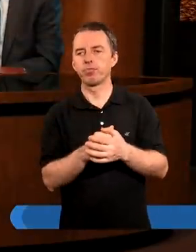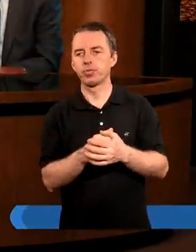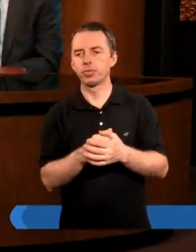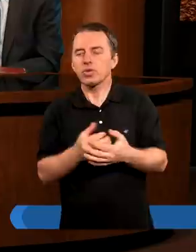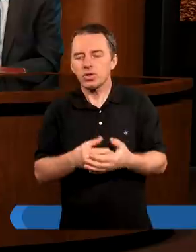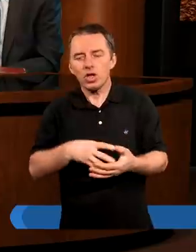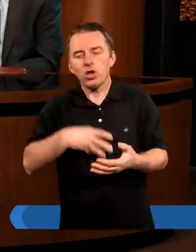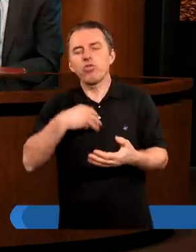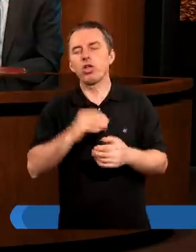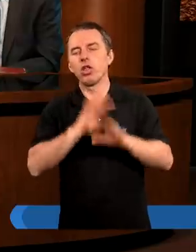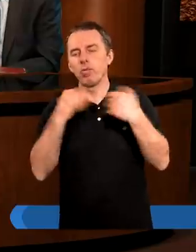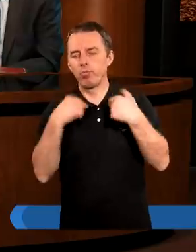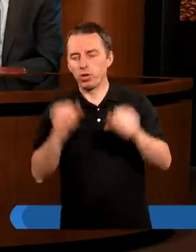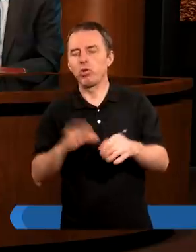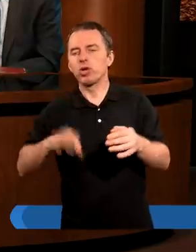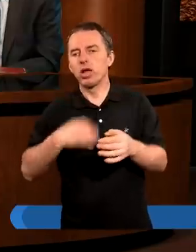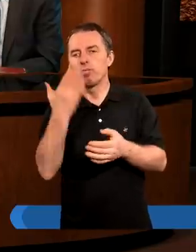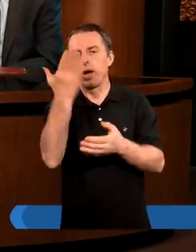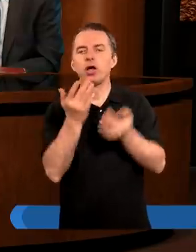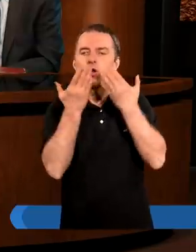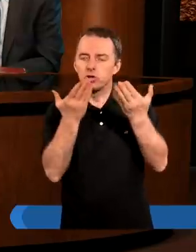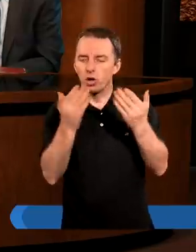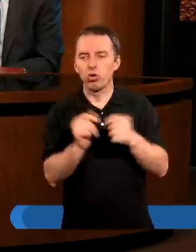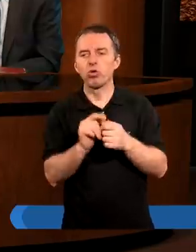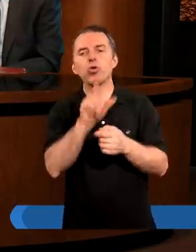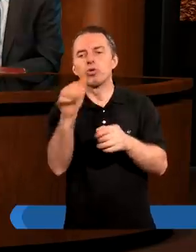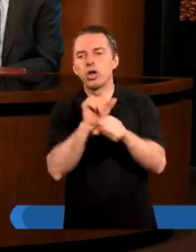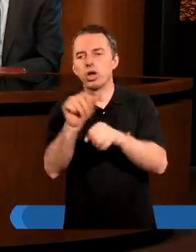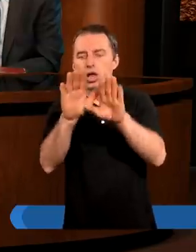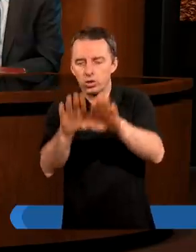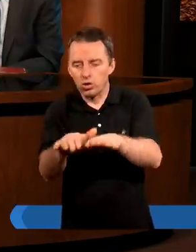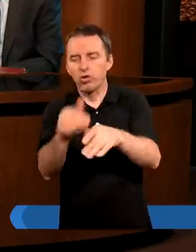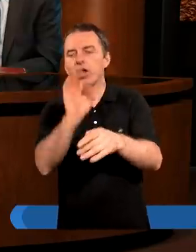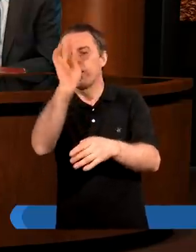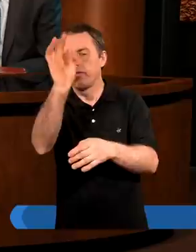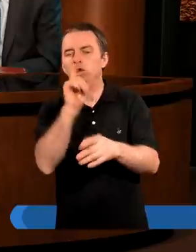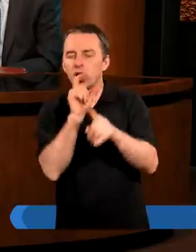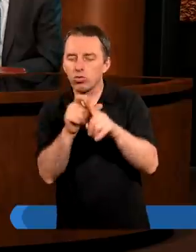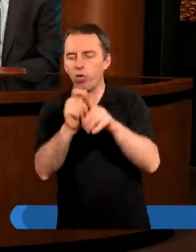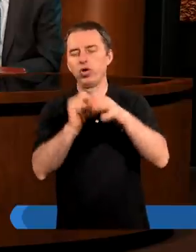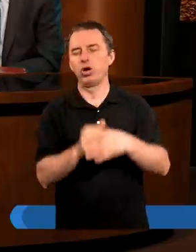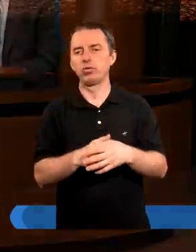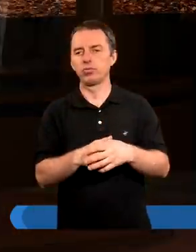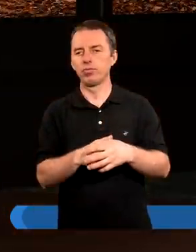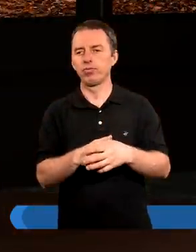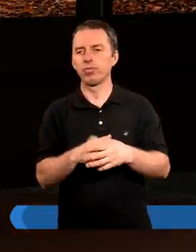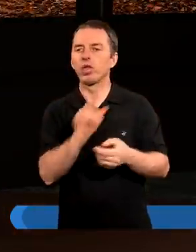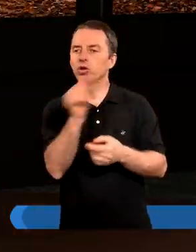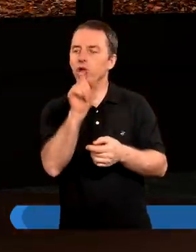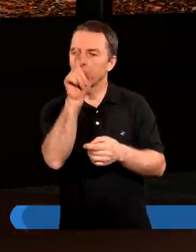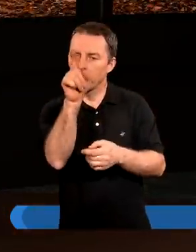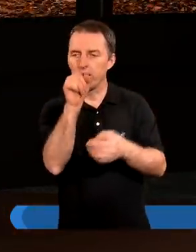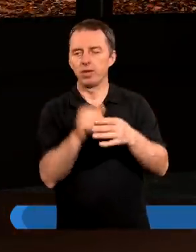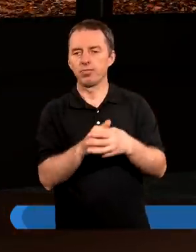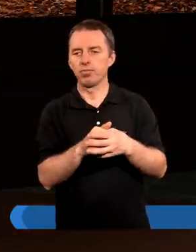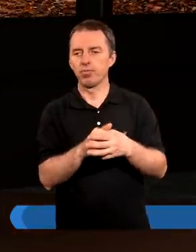Święty, potężny Panie, dziękujemy, że zostawiłeś nam Twoje słowo, że Ty